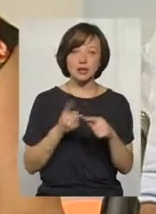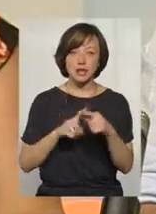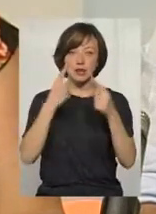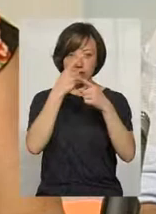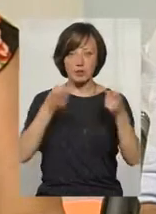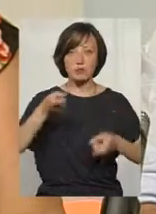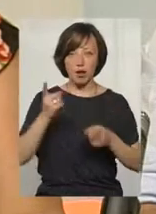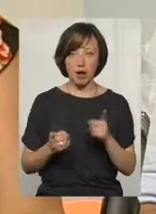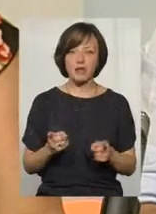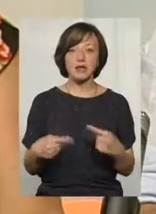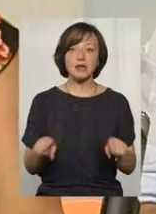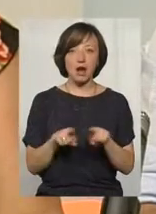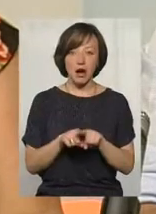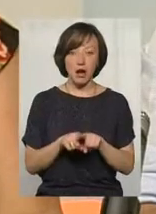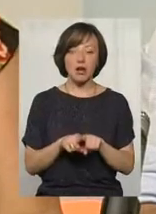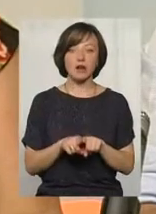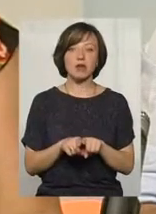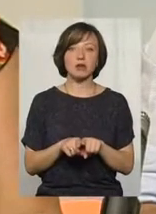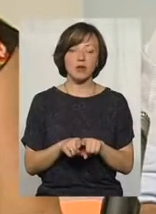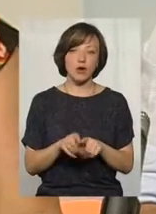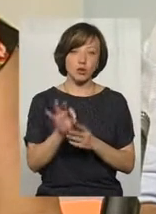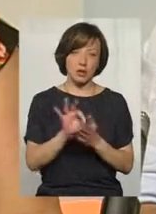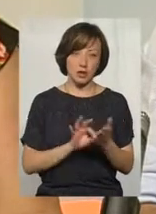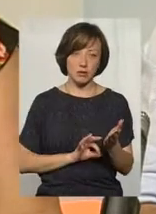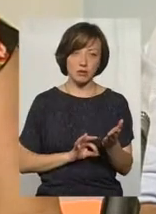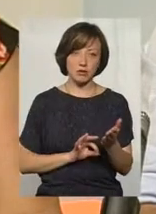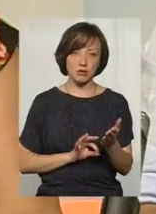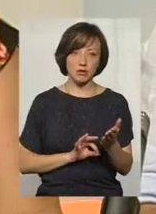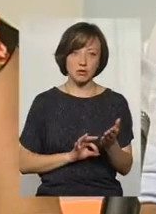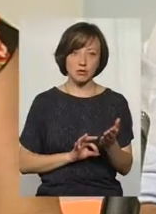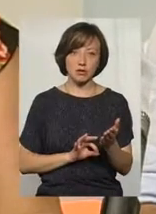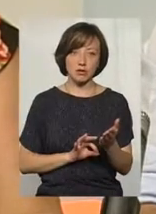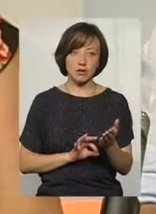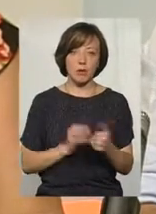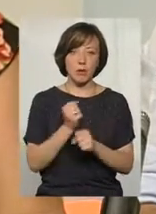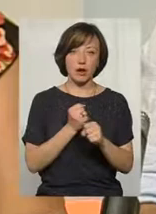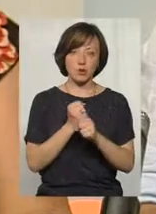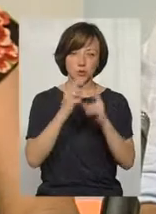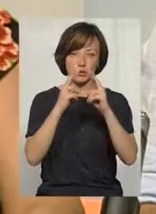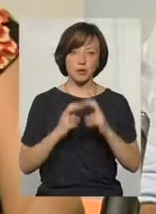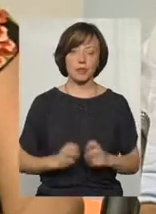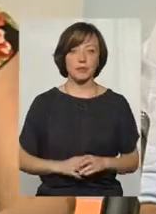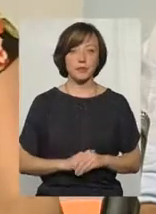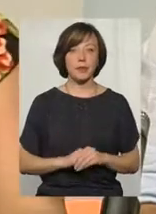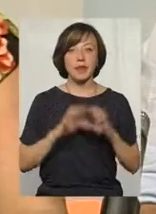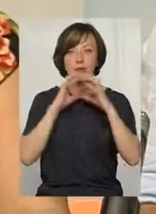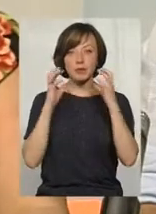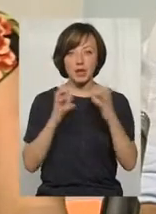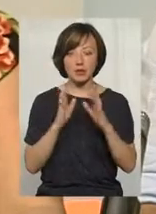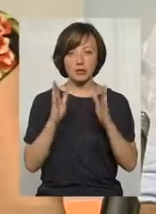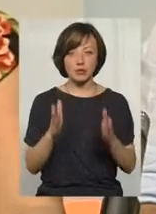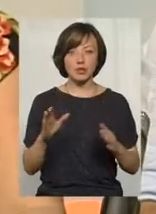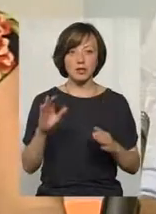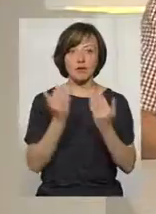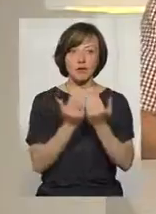справді така, яка нам буде необхідна, ми одразу її візьмемо, працюємо. Можливо, буде зберігатися в